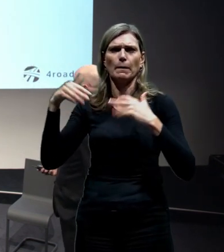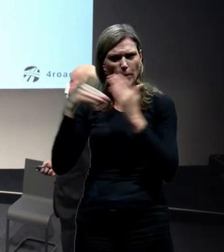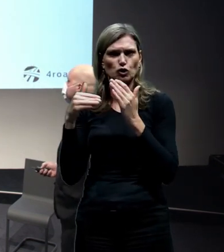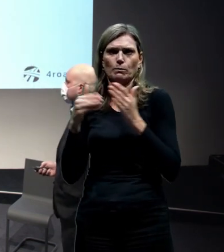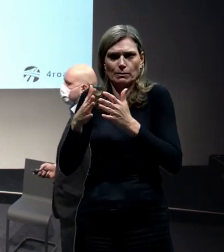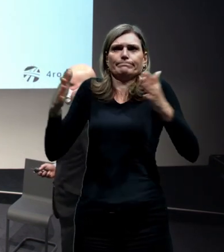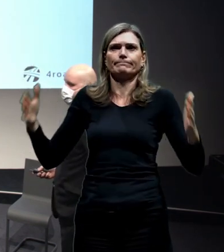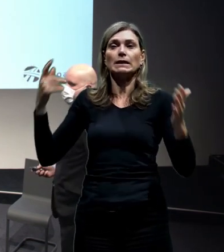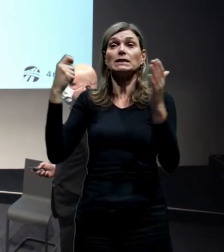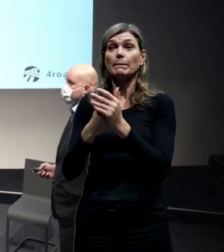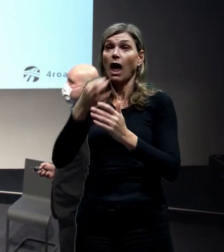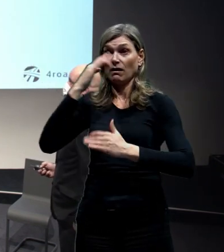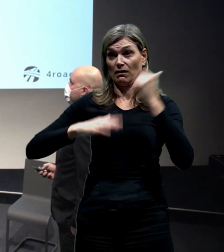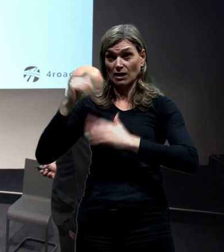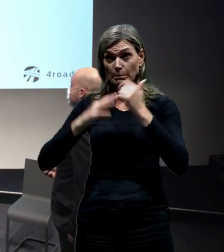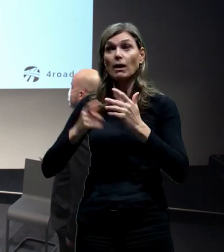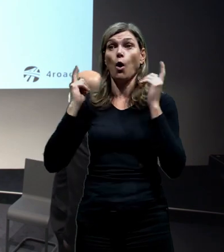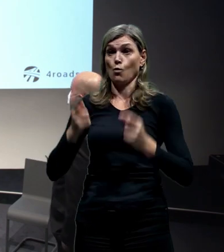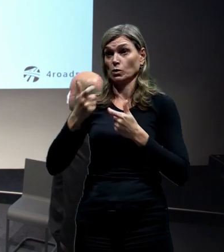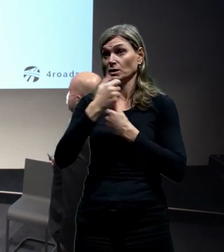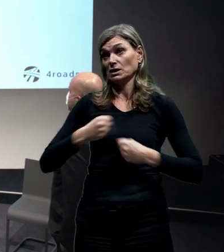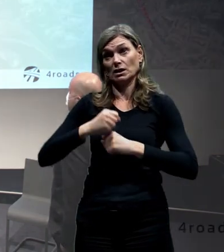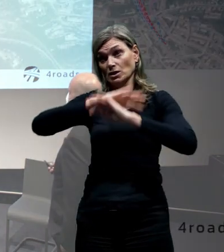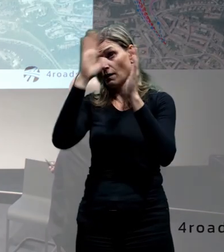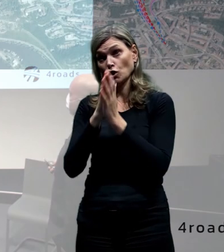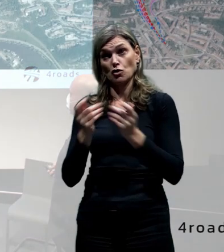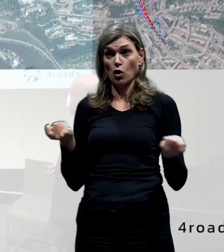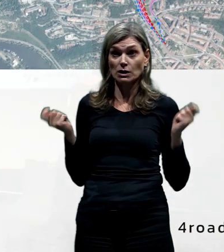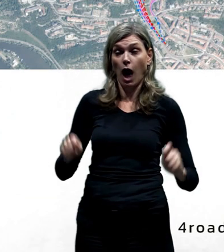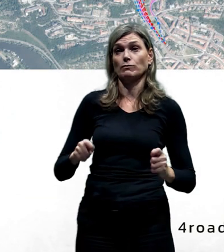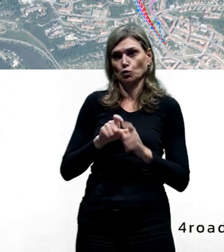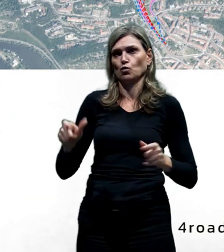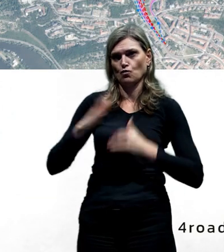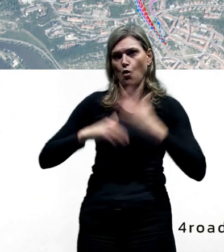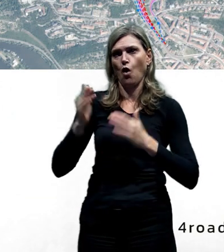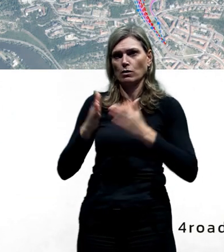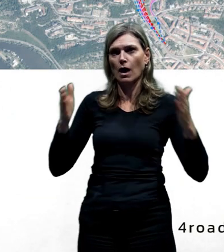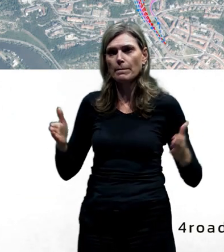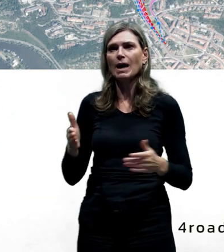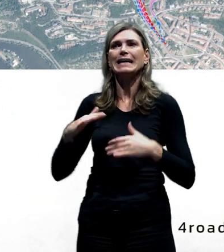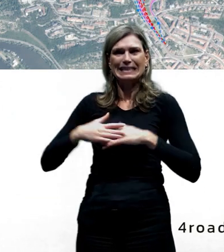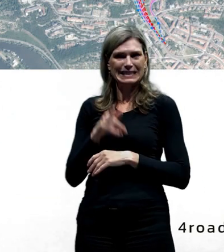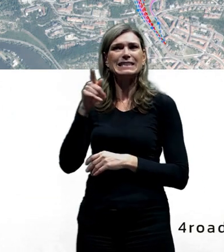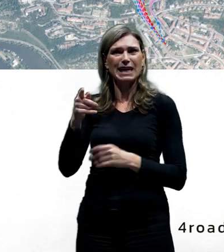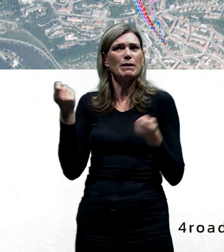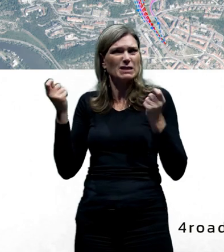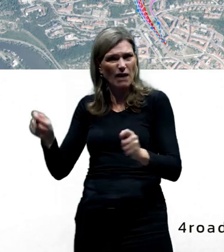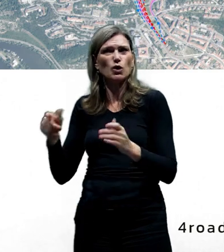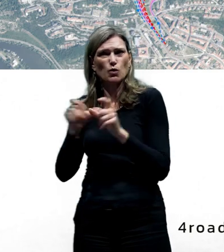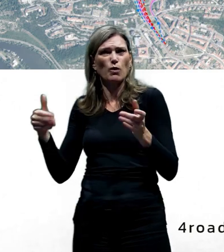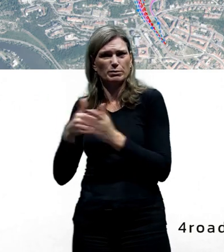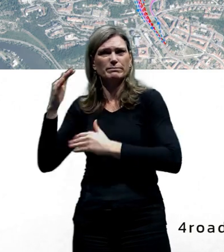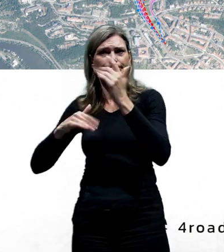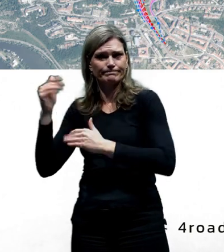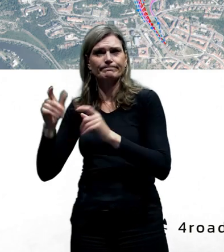zavření celé úvice v holešovičkách. Tento problém nebo tento fakt se nám bude opakovat u několika variant, který se týká